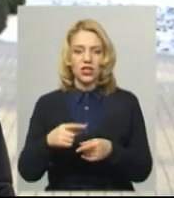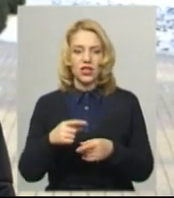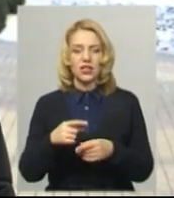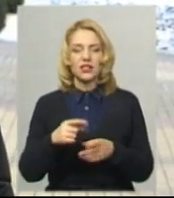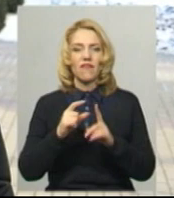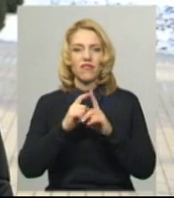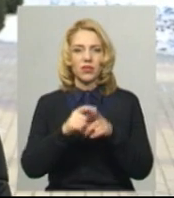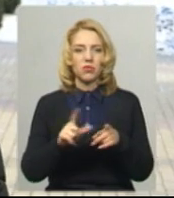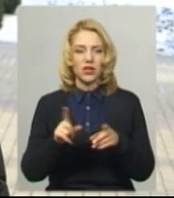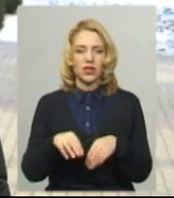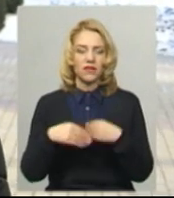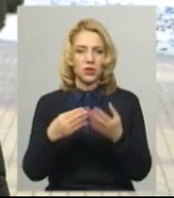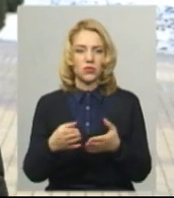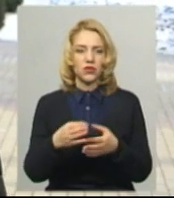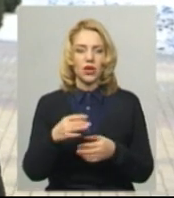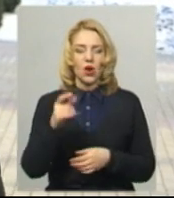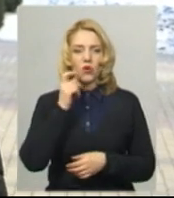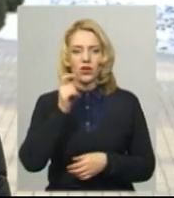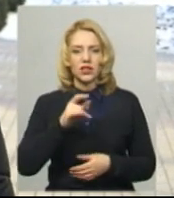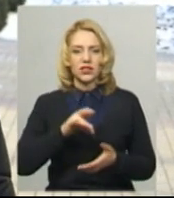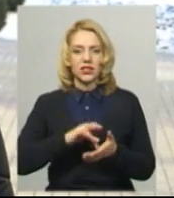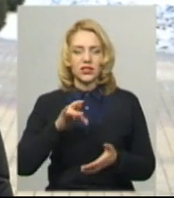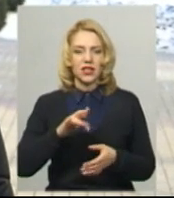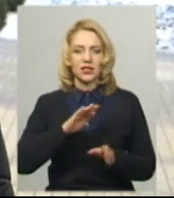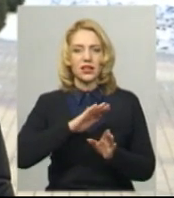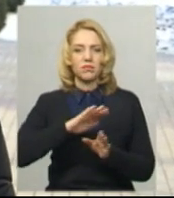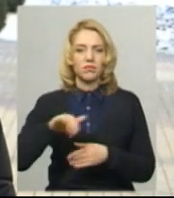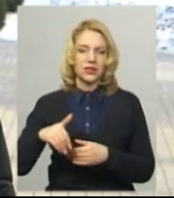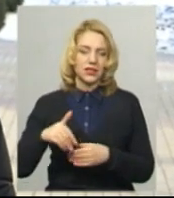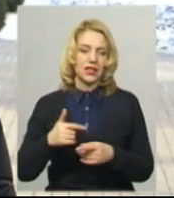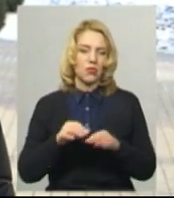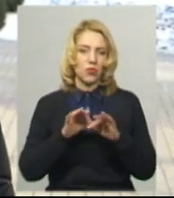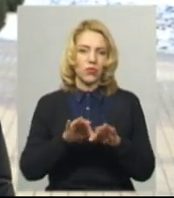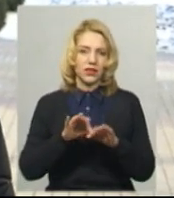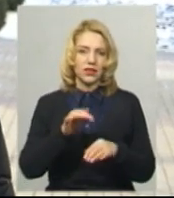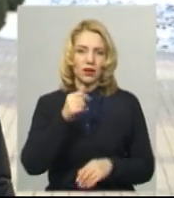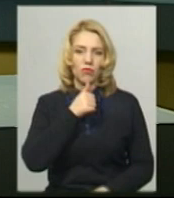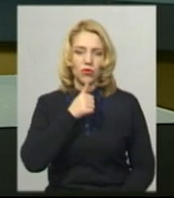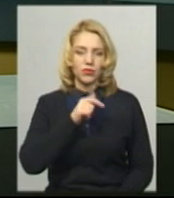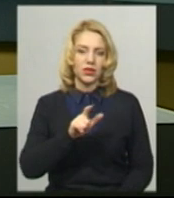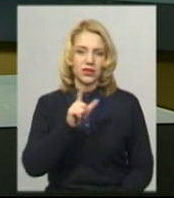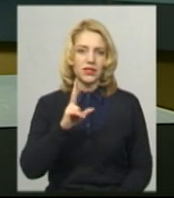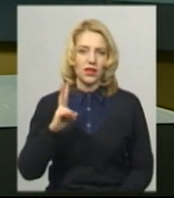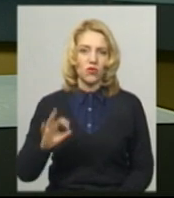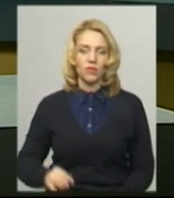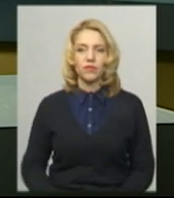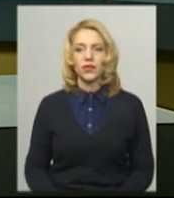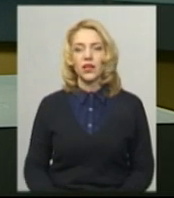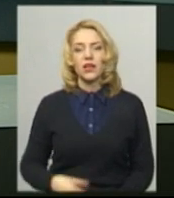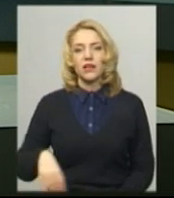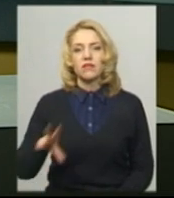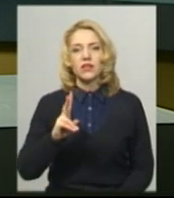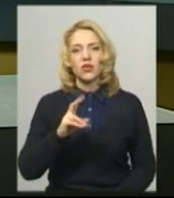український центр за кілька днів після проведення кожного із пробних зно. Всі, хто